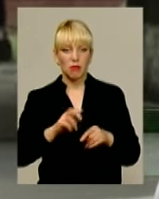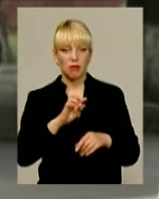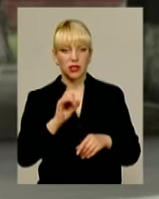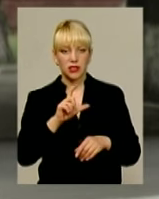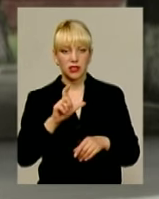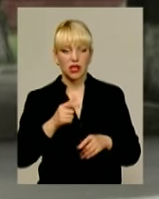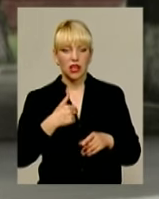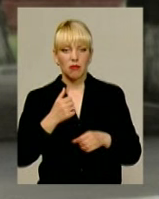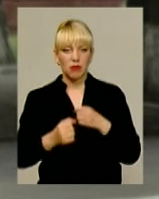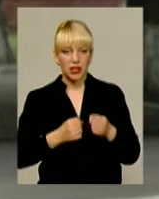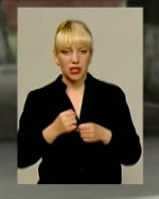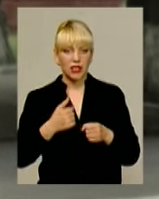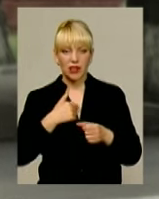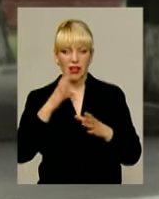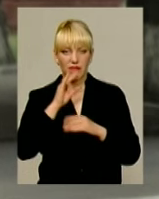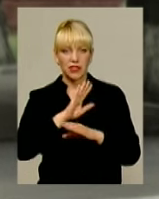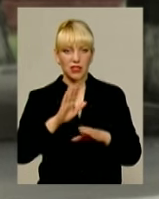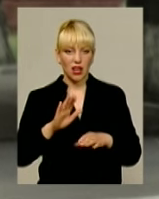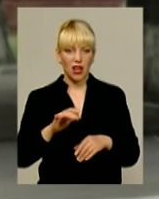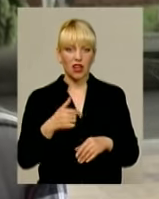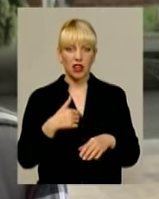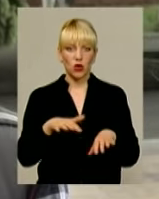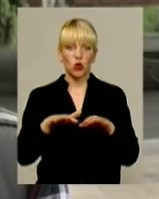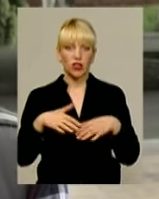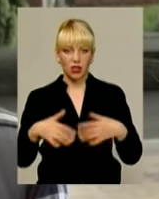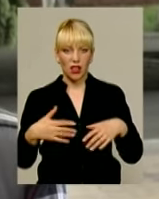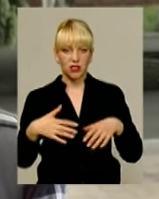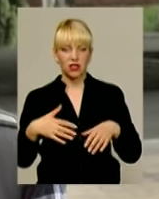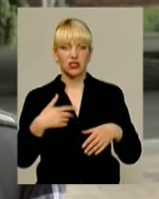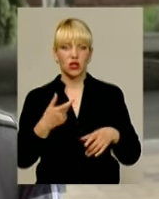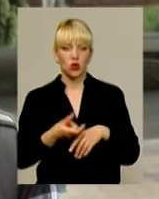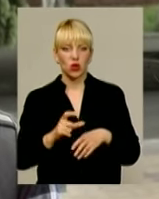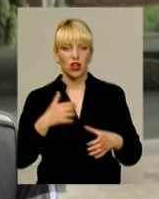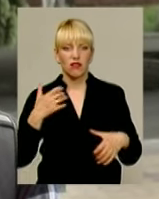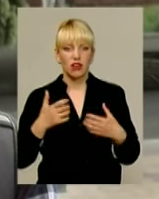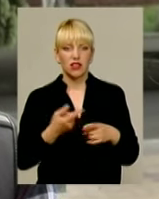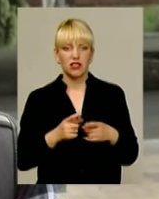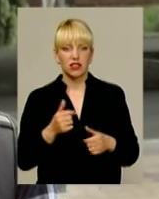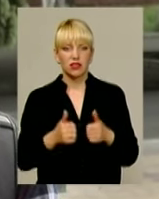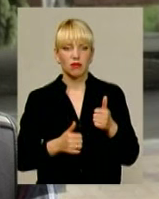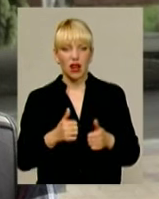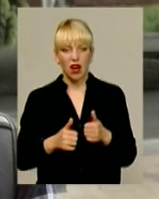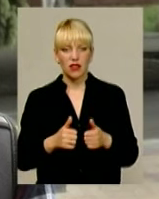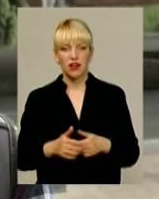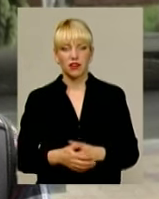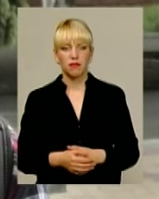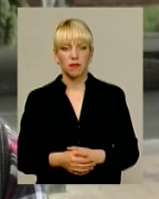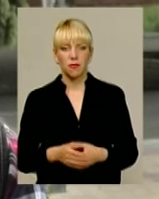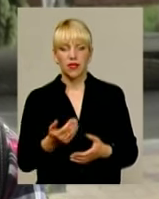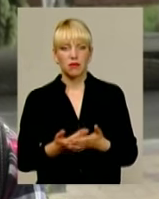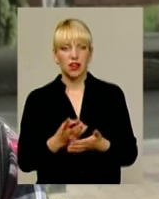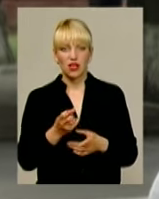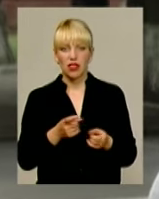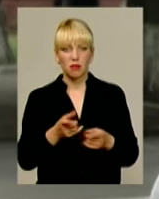Не встигала іноді. тряслися руки. Дуже хвилювалася на цих змаганнях. І майже не